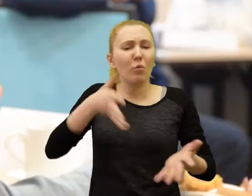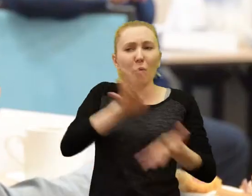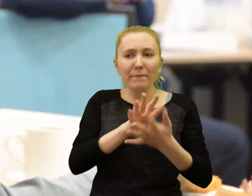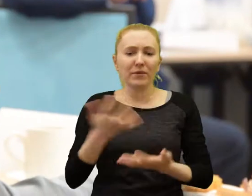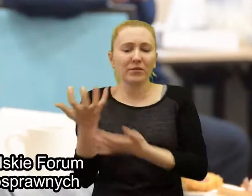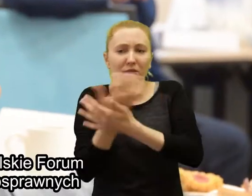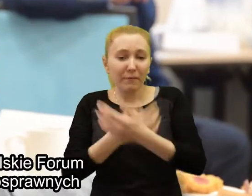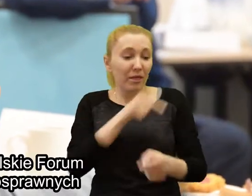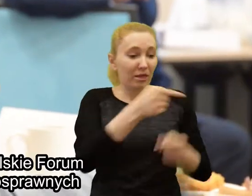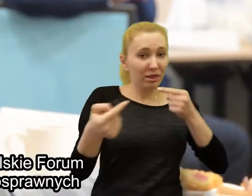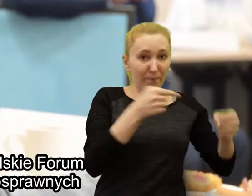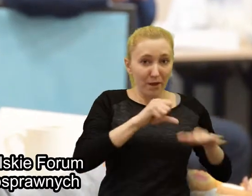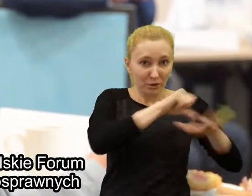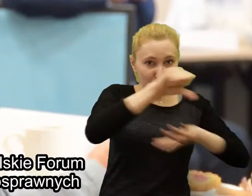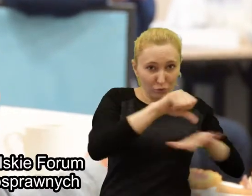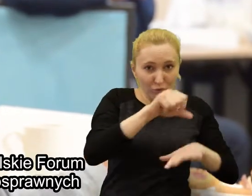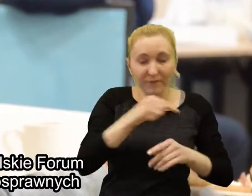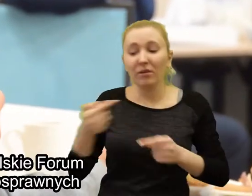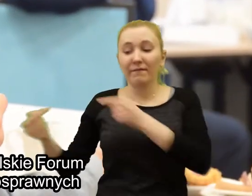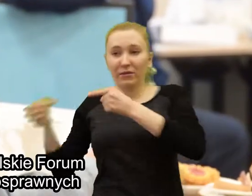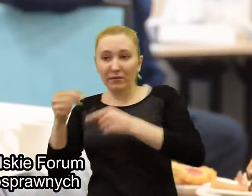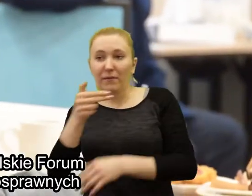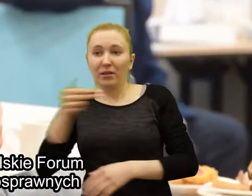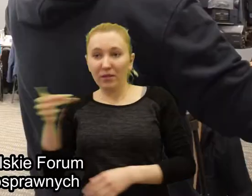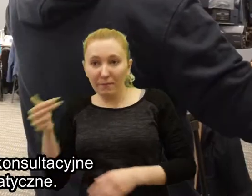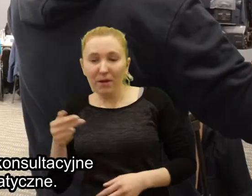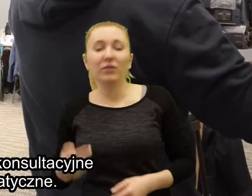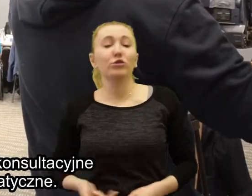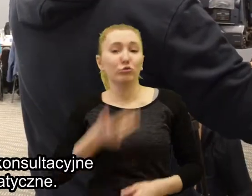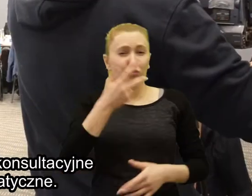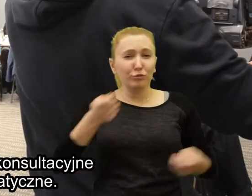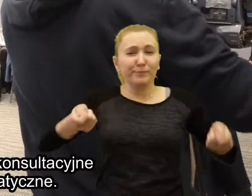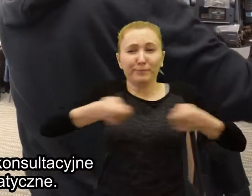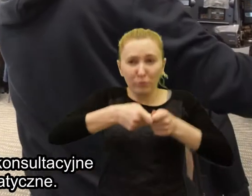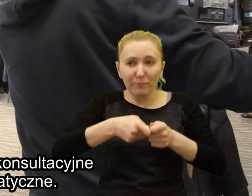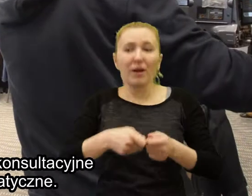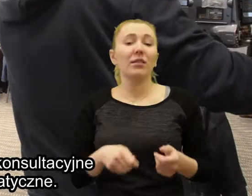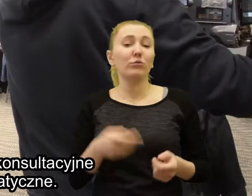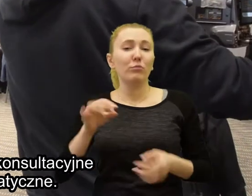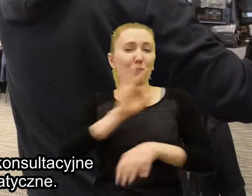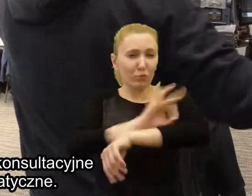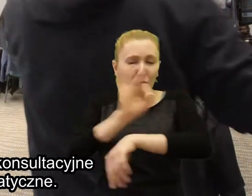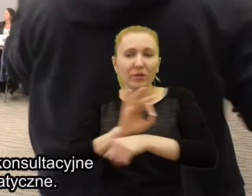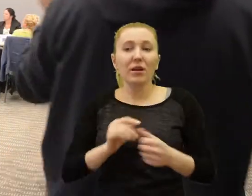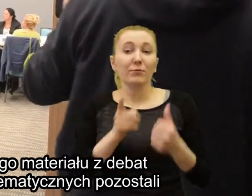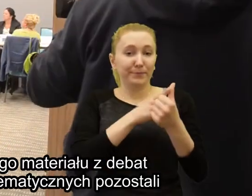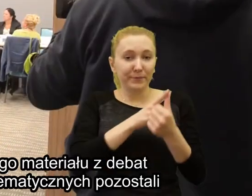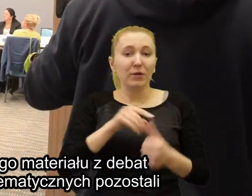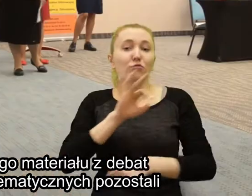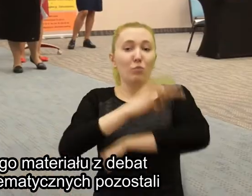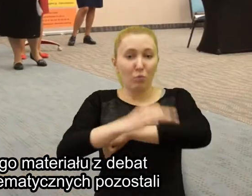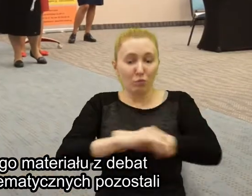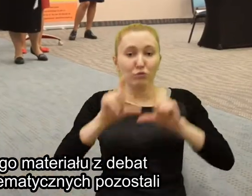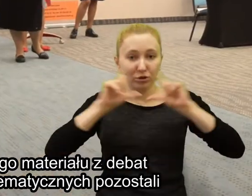Równolegle Polskie Forum Osób Niepełnosprawnych przeprowadziło konsultacyjne debaty tematyczne. Na podstawie